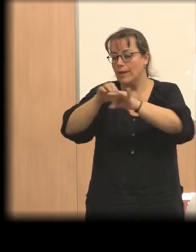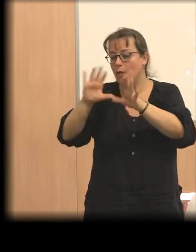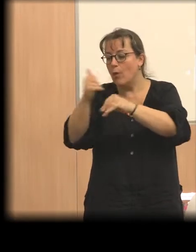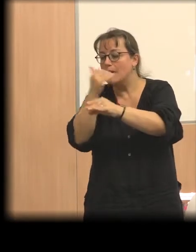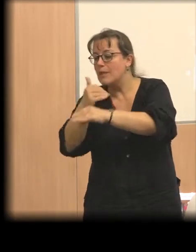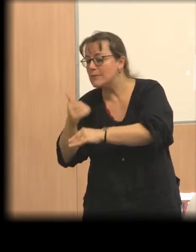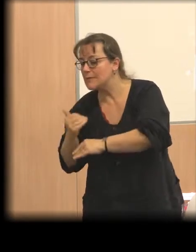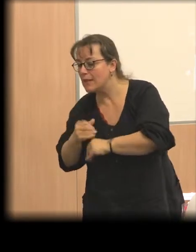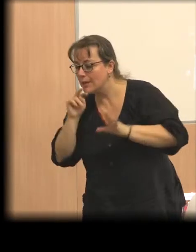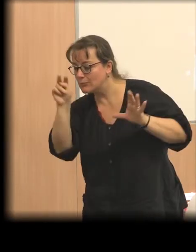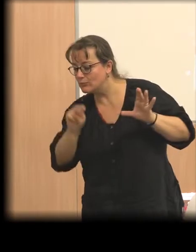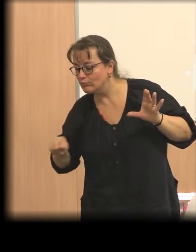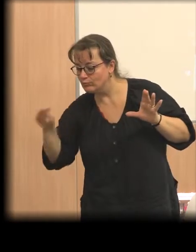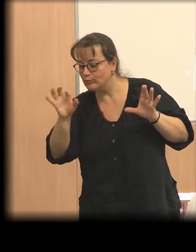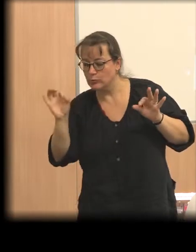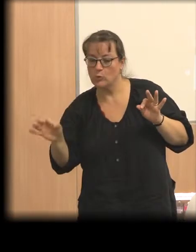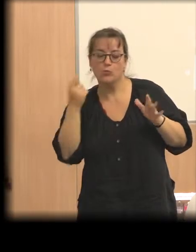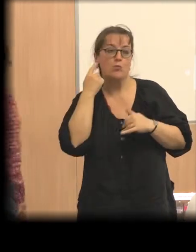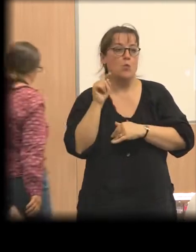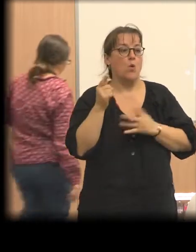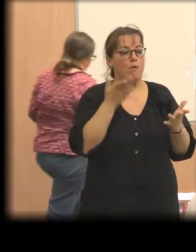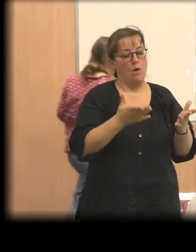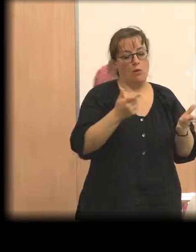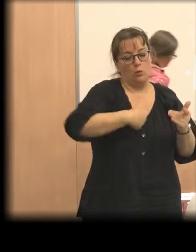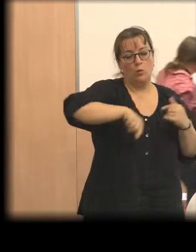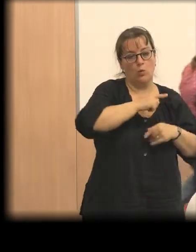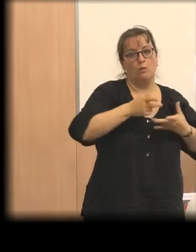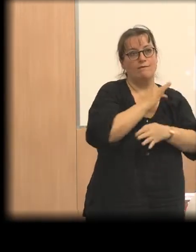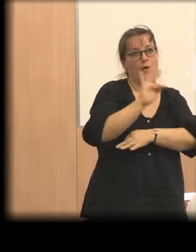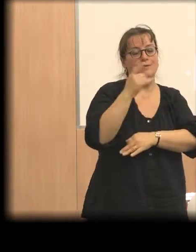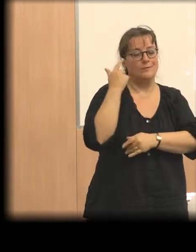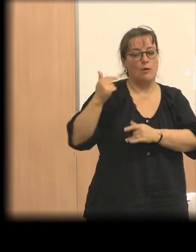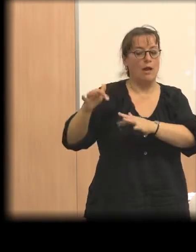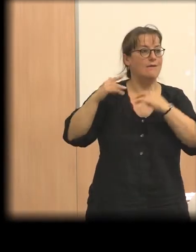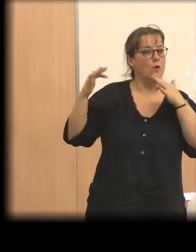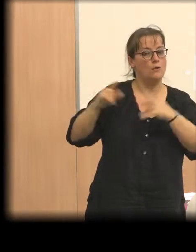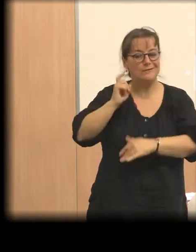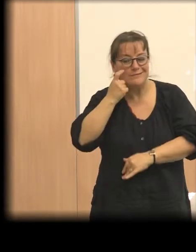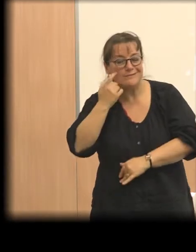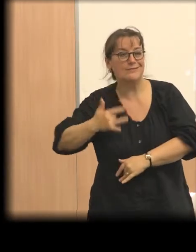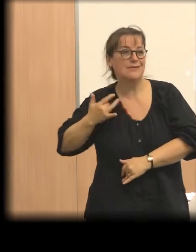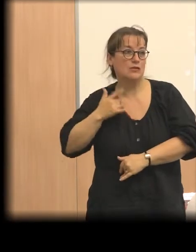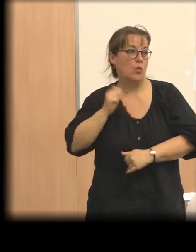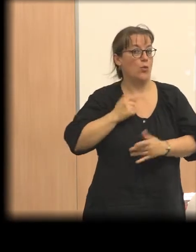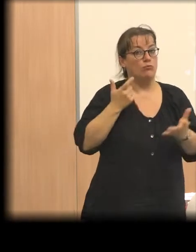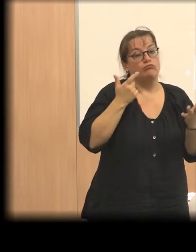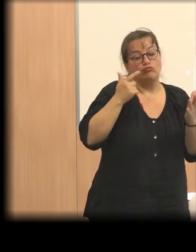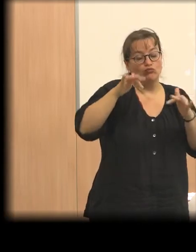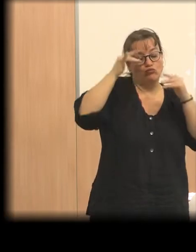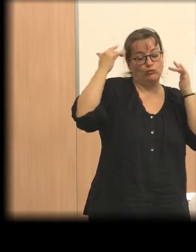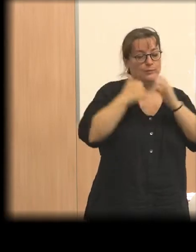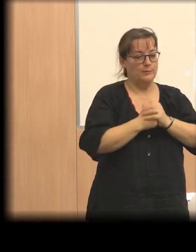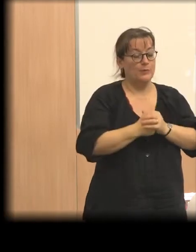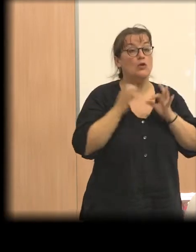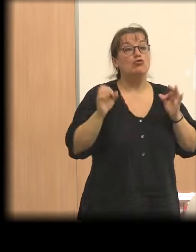dans notre pays. Je vais prendre deux exemples, les exemples d'un certain nombre de pays d'Amérique du Sud et les